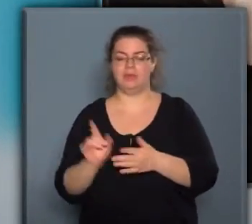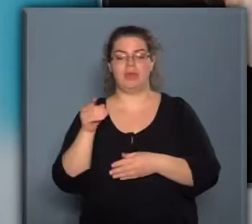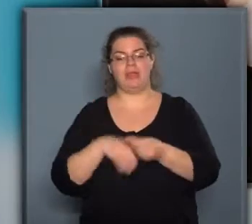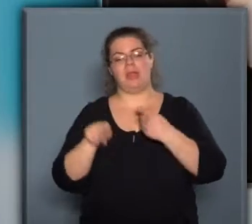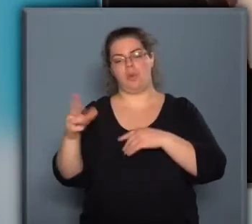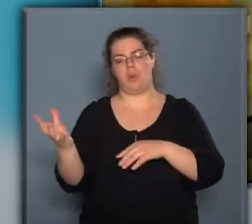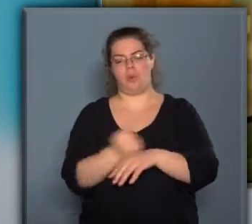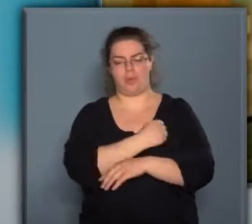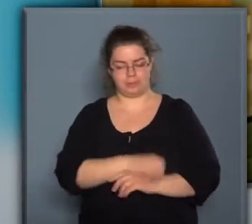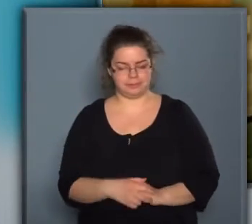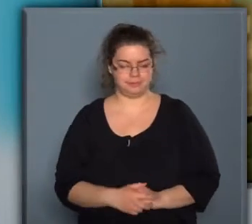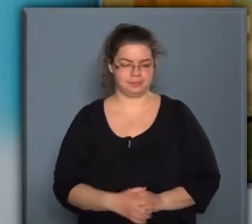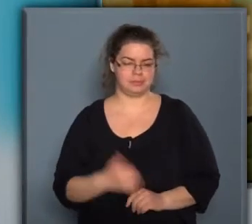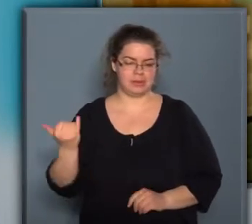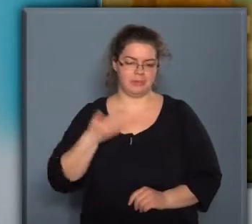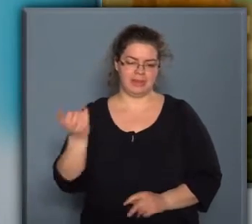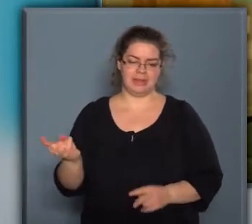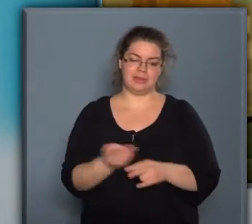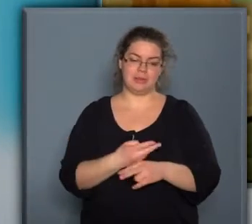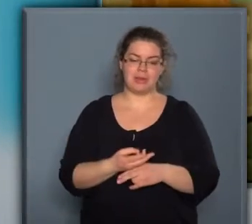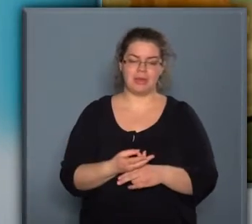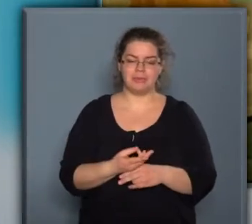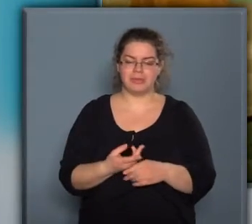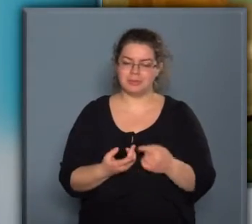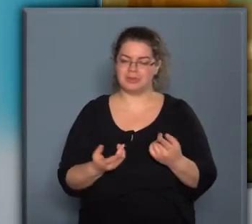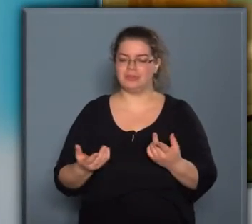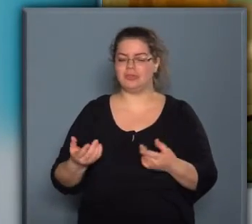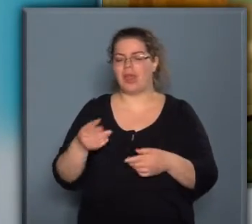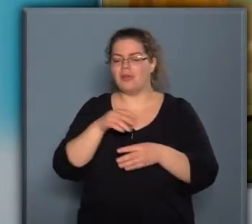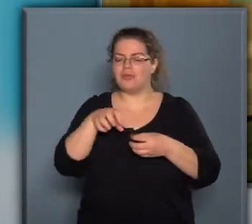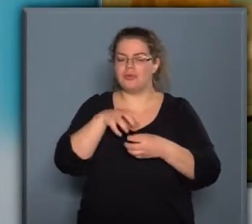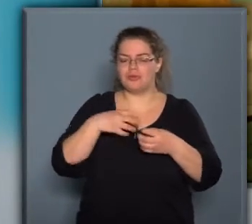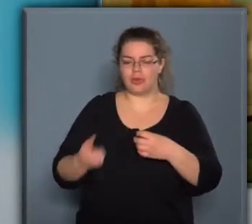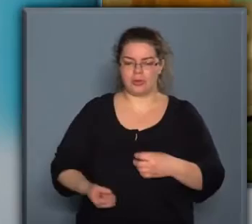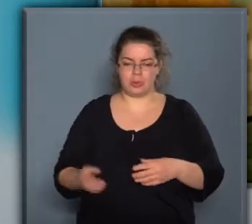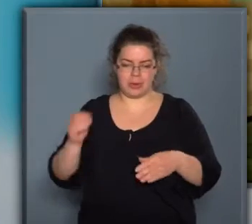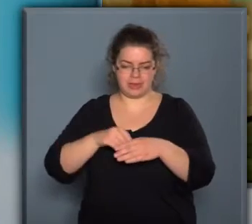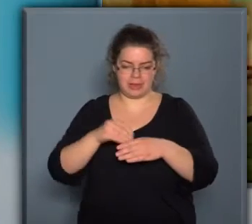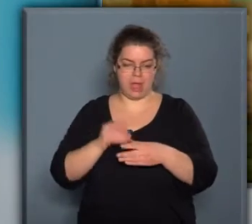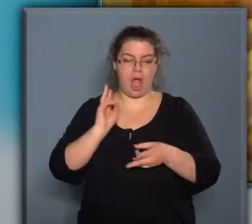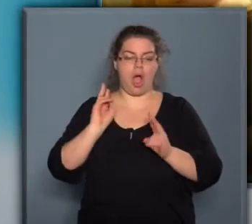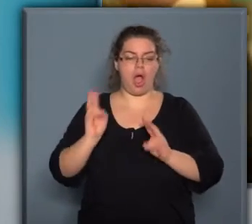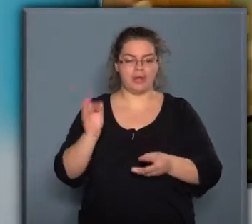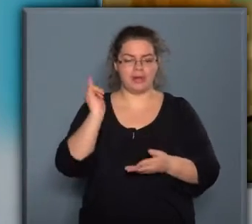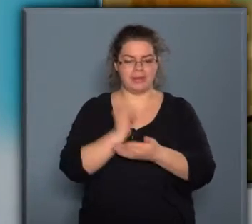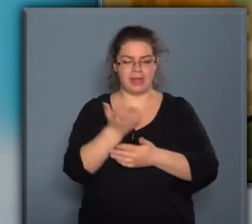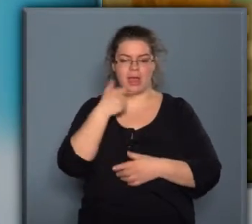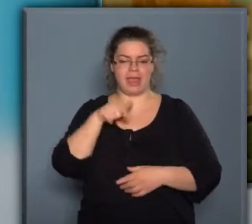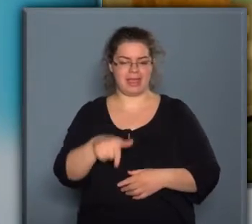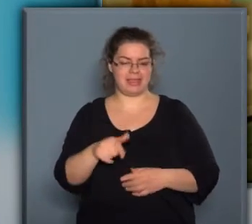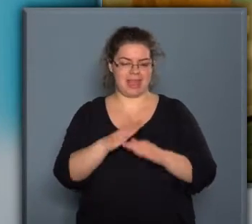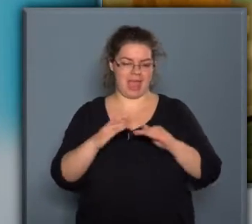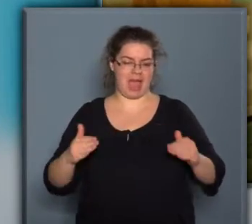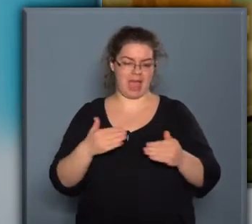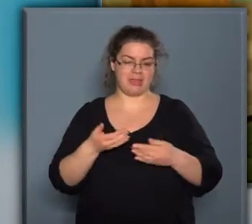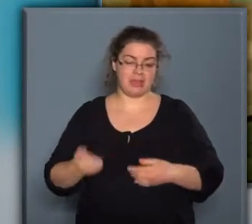versenyt. Én ebbe mindig szoktam finom kis füstölt kolbászt tenni. Akkor az igazi, hogyha ez házi kolbász.